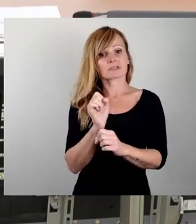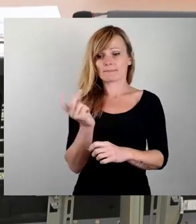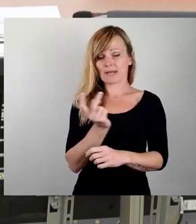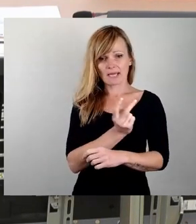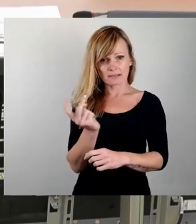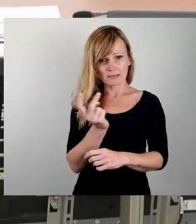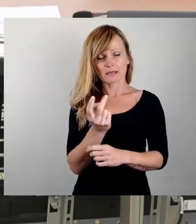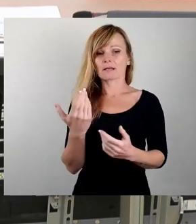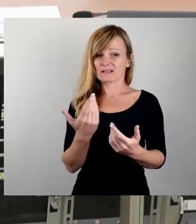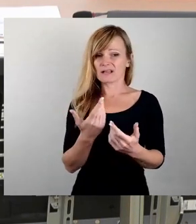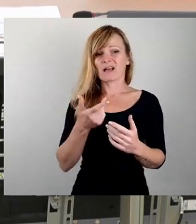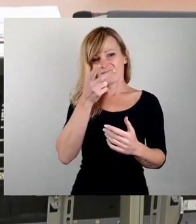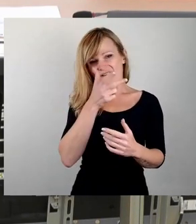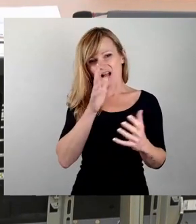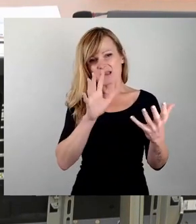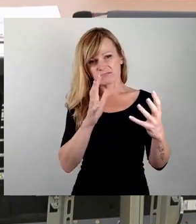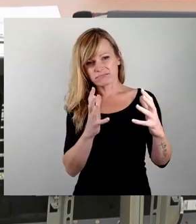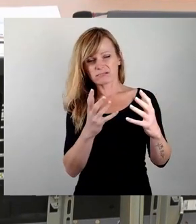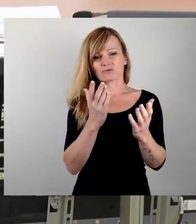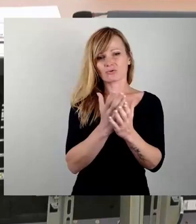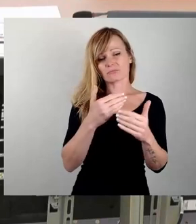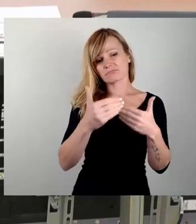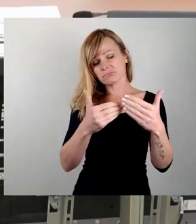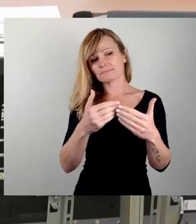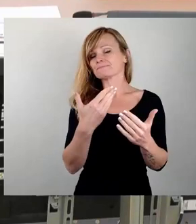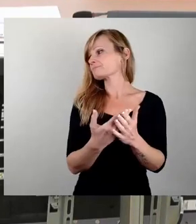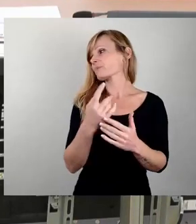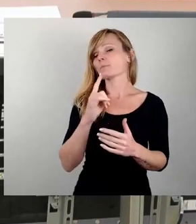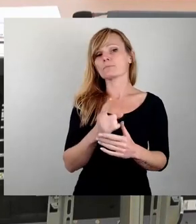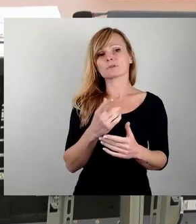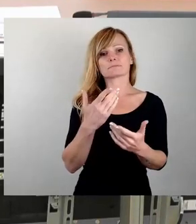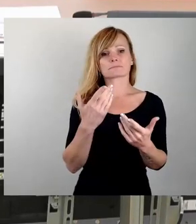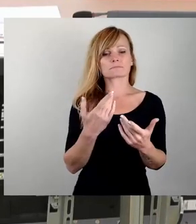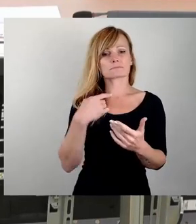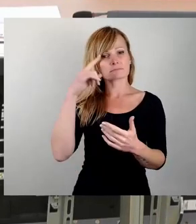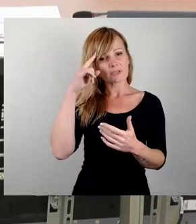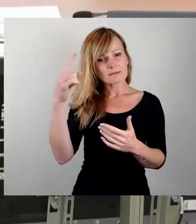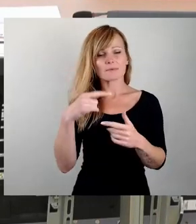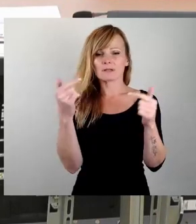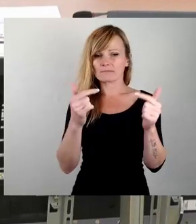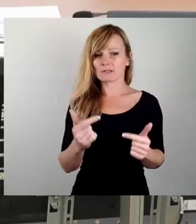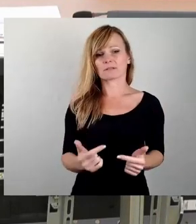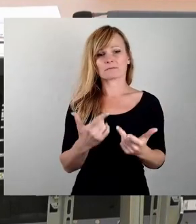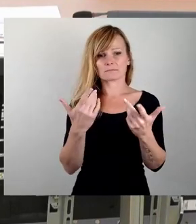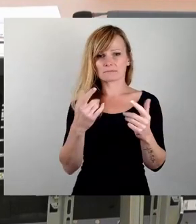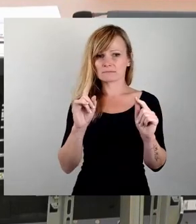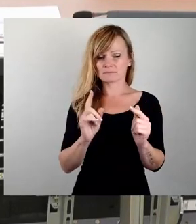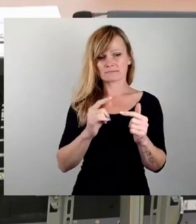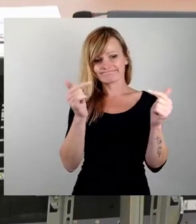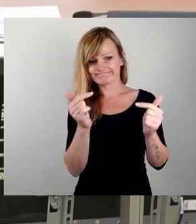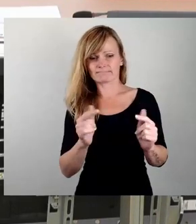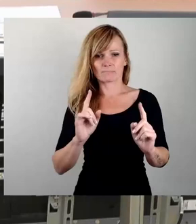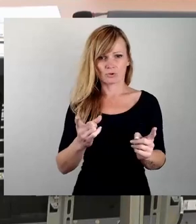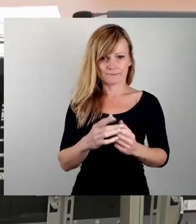fortschreitenden Verfall gekennzeichnet und müssen dringend denkmalpflegerisch ertüchtigt werden. Auf dem